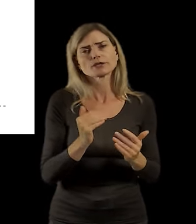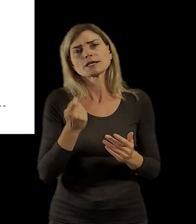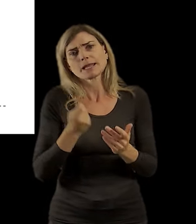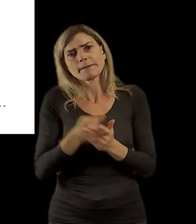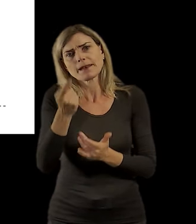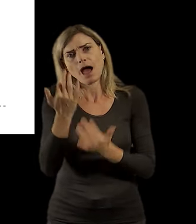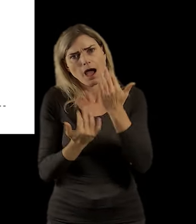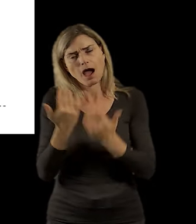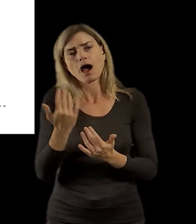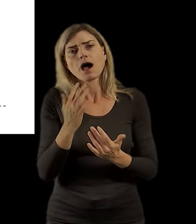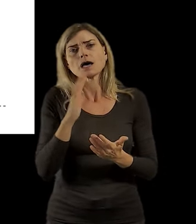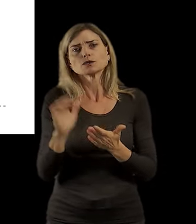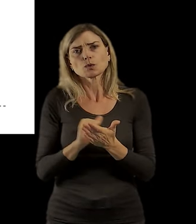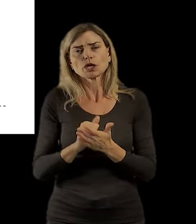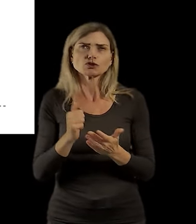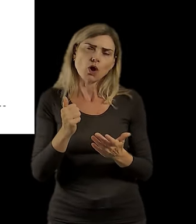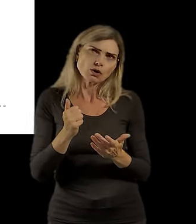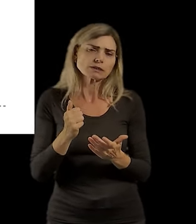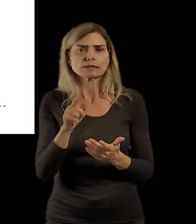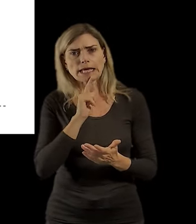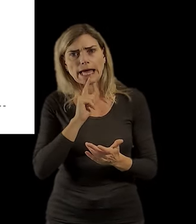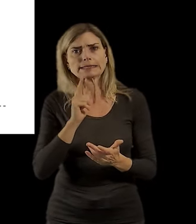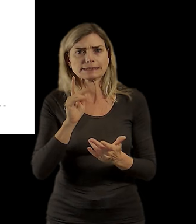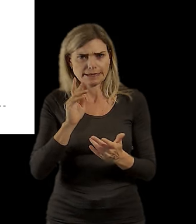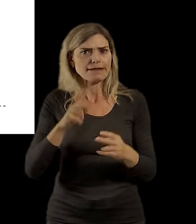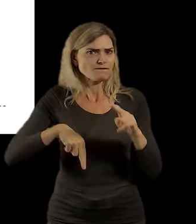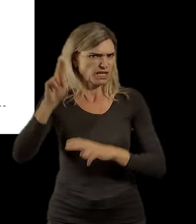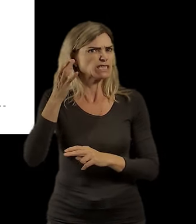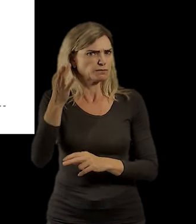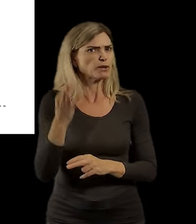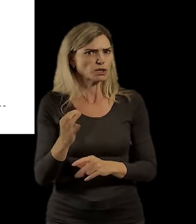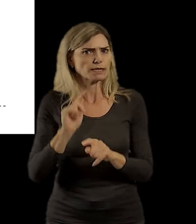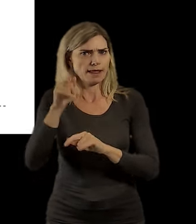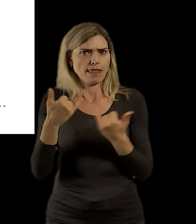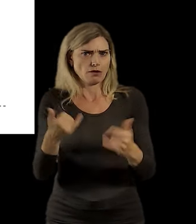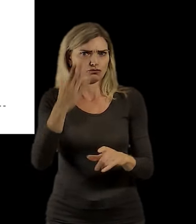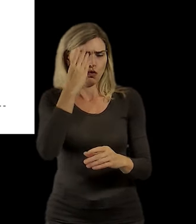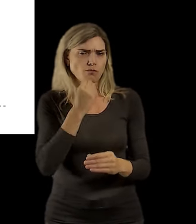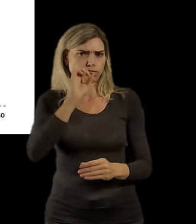v skutečnosti, ten nedostatek by byl o něco vyšší, než my vám tady ukazujeme na tom slajdu.